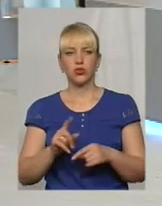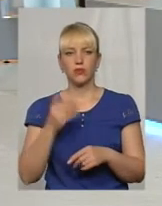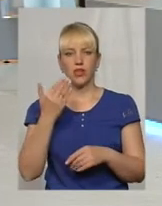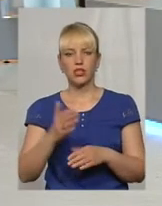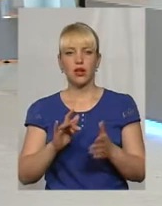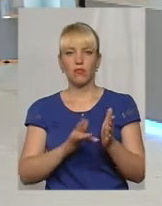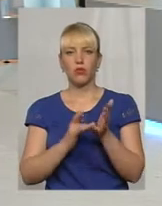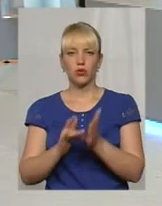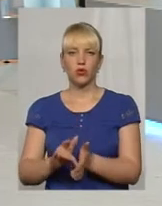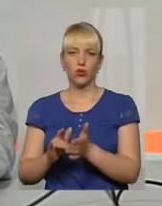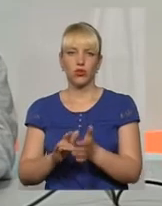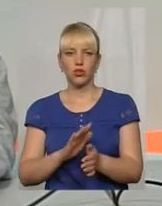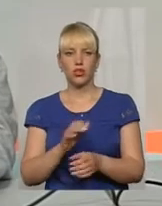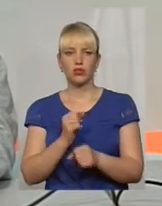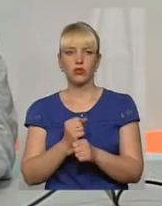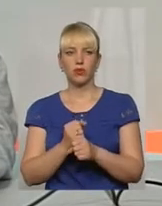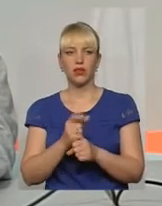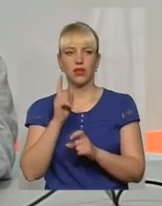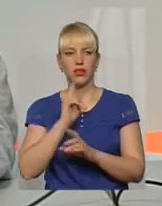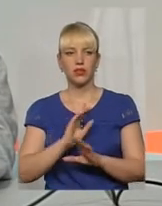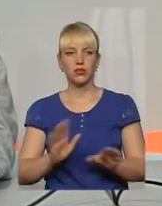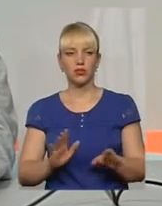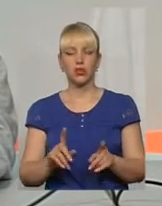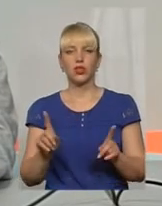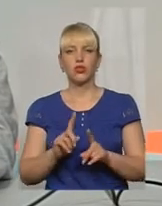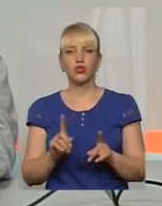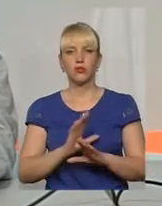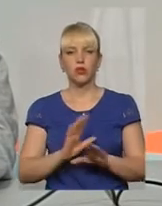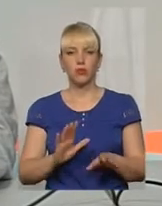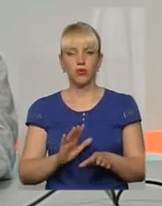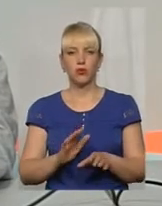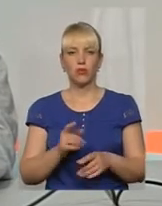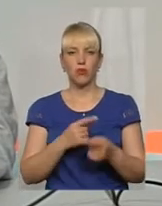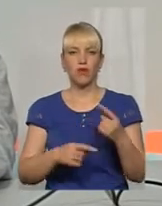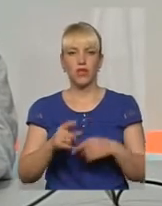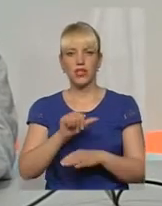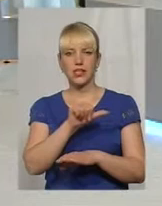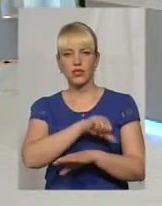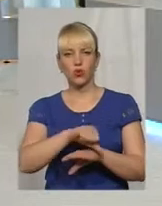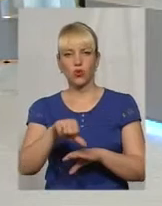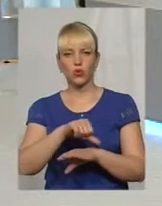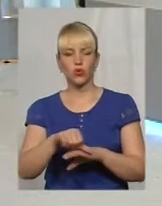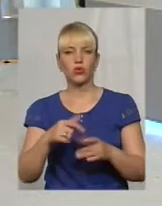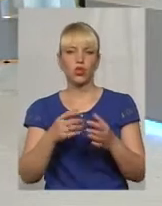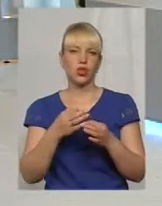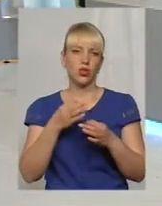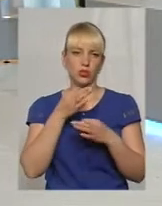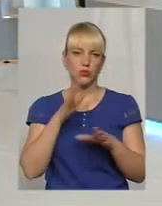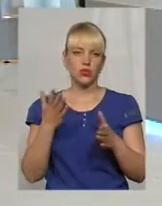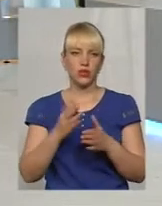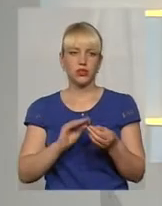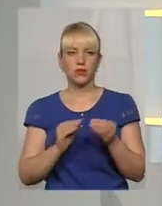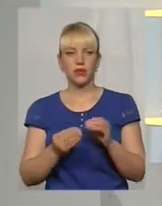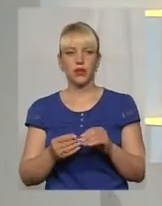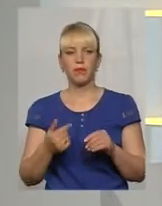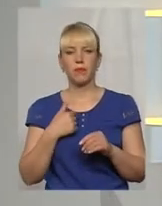подорож не зробила ніяких незручностей. Для того, щоб не було повернення з кордонів, чи ще якихось проблем. Я так